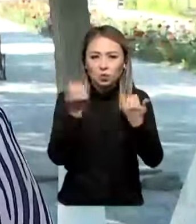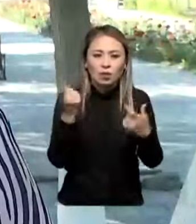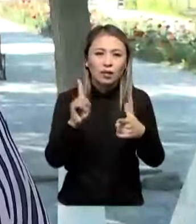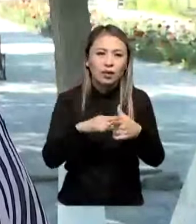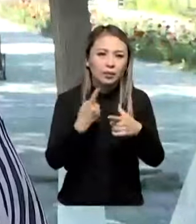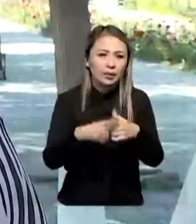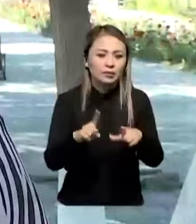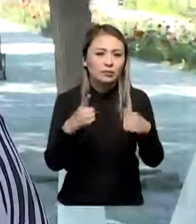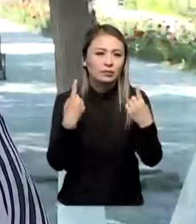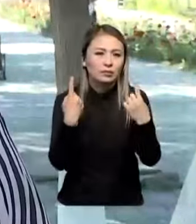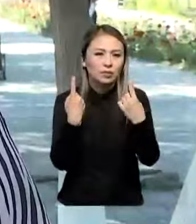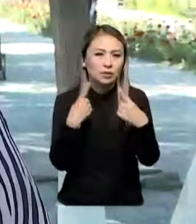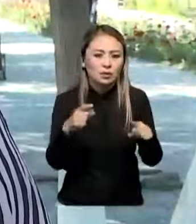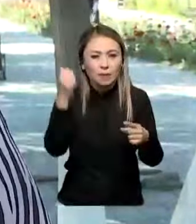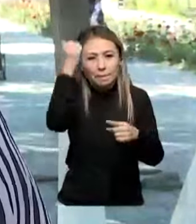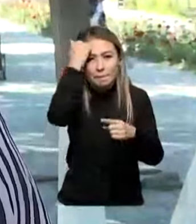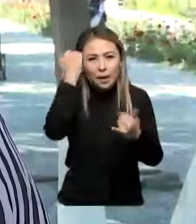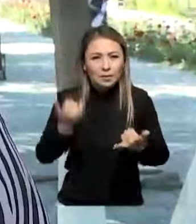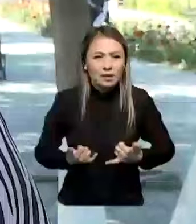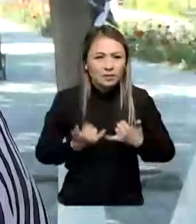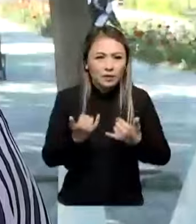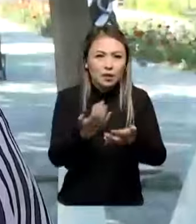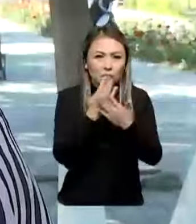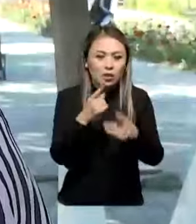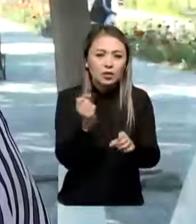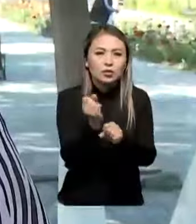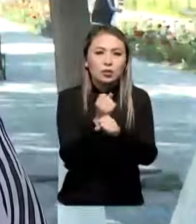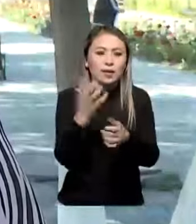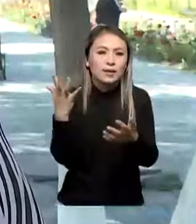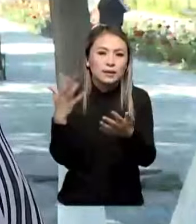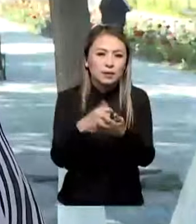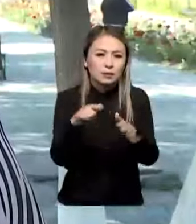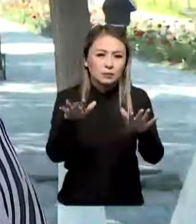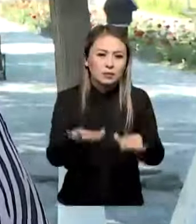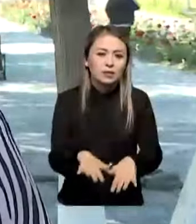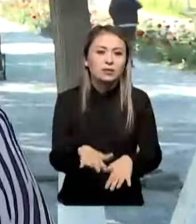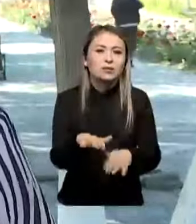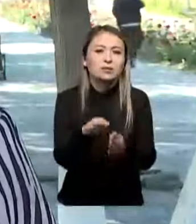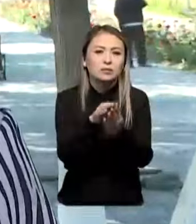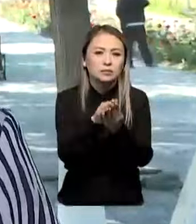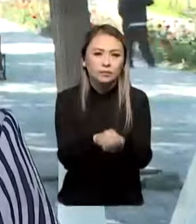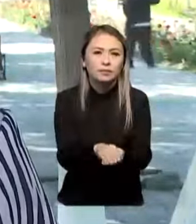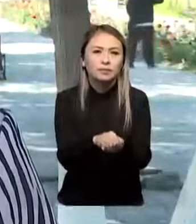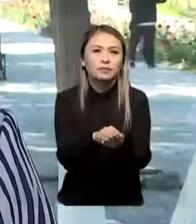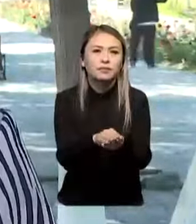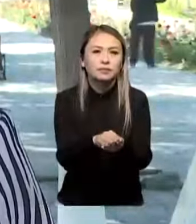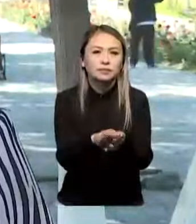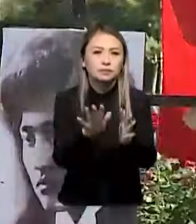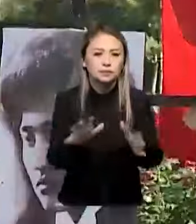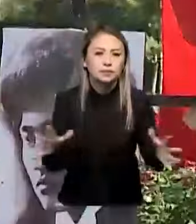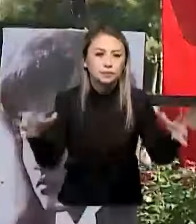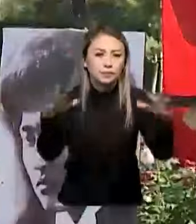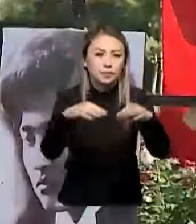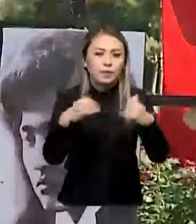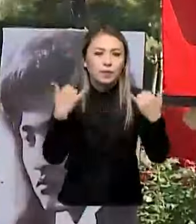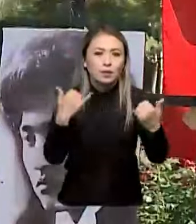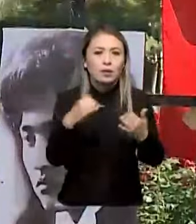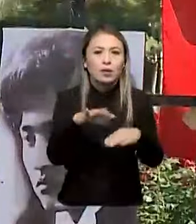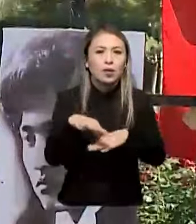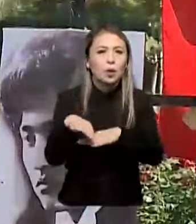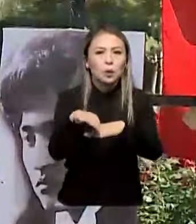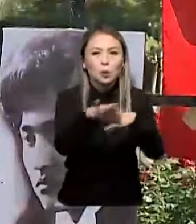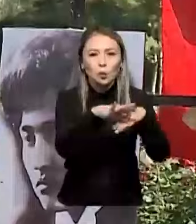Қабыры қойылмаған, өш жерде сөйіктері табылған әкен жақшын жердегі мазаратқа олардың сөйіктері жерленген болады. Экскурсия,